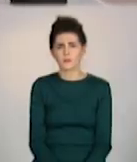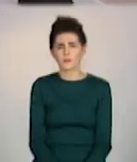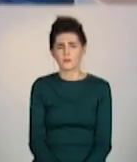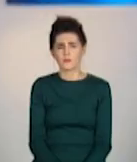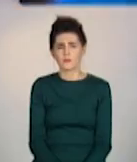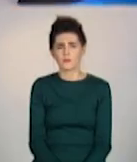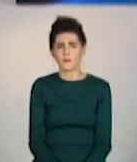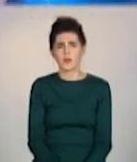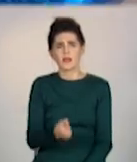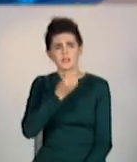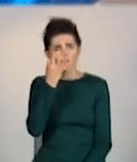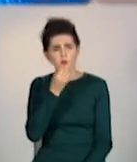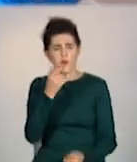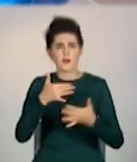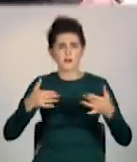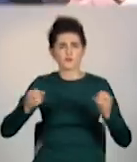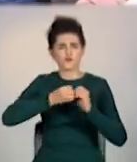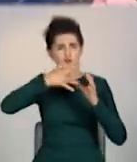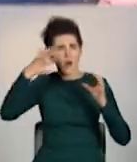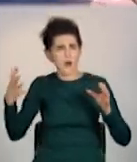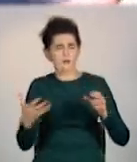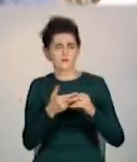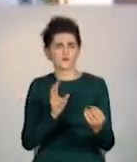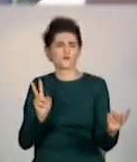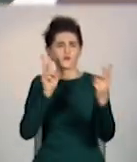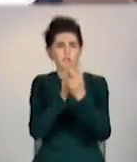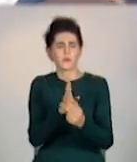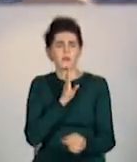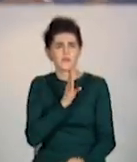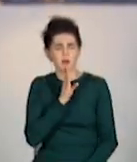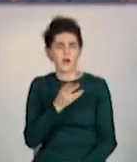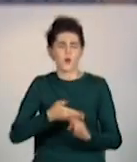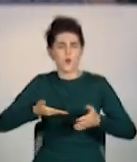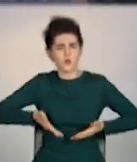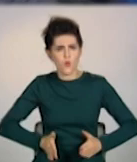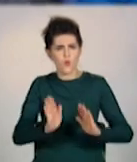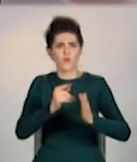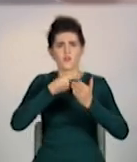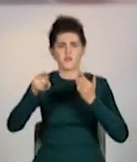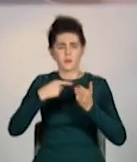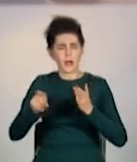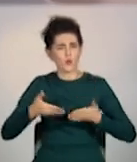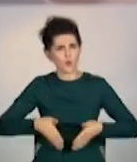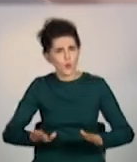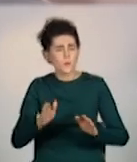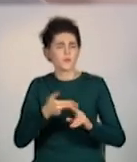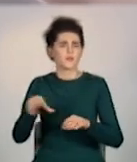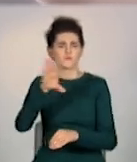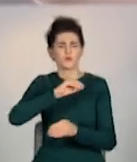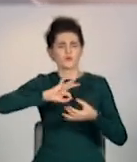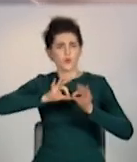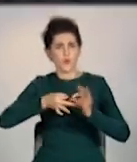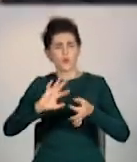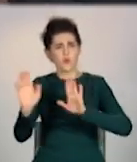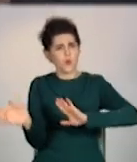Із квітами та повітряними кульками зустрічають Олену з новонародженим. Породіллю виписують з пологового. Всі складнощі позаду, тож